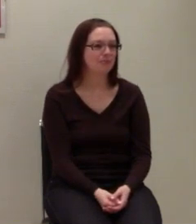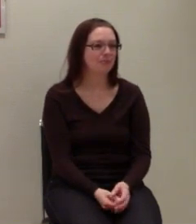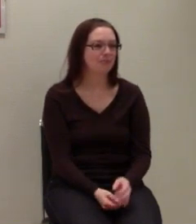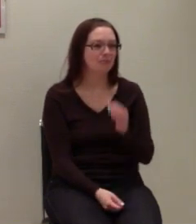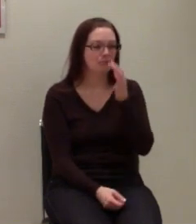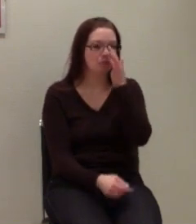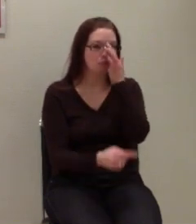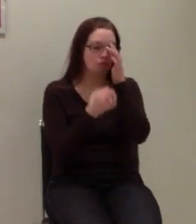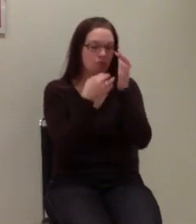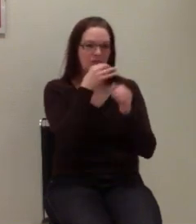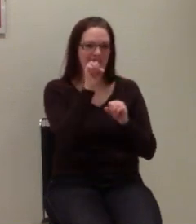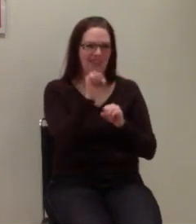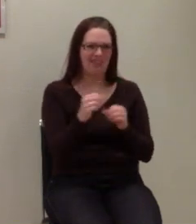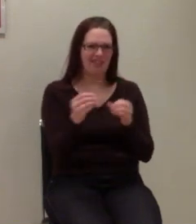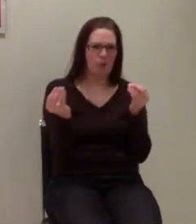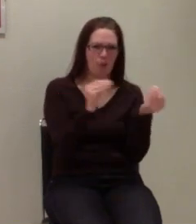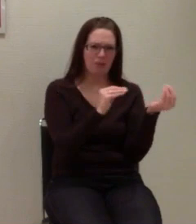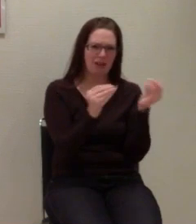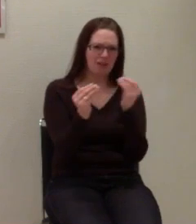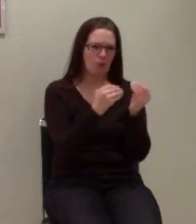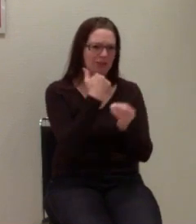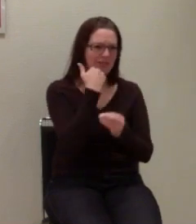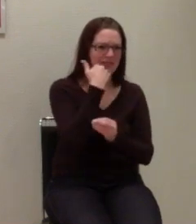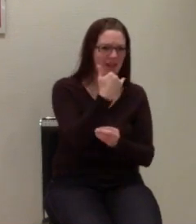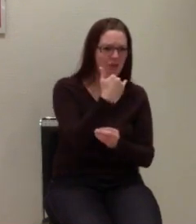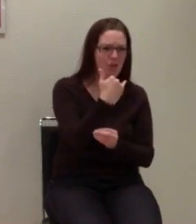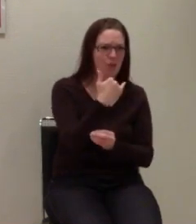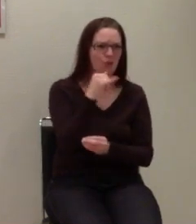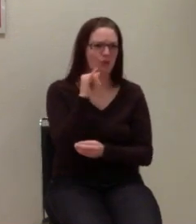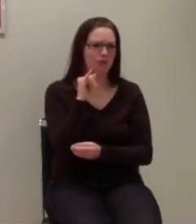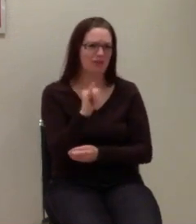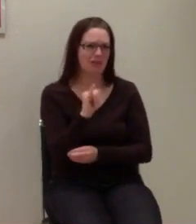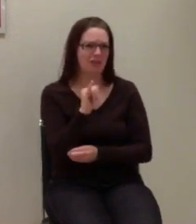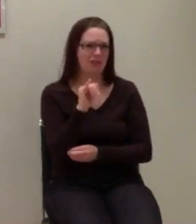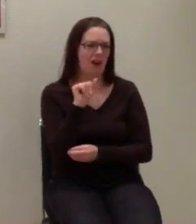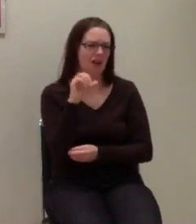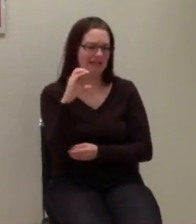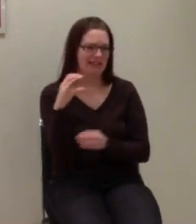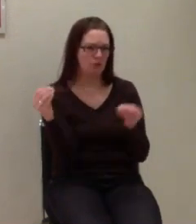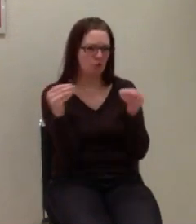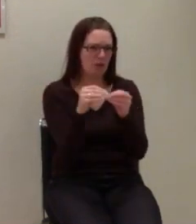Können wir das nicht irgendwie aus einer Kombination aus Telefonkonferenz und IRC, kriegen wir das dann nicht irgendwie gewuppt?